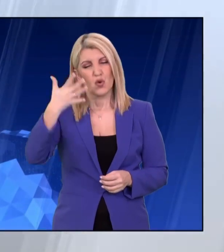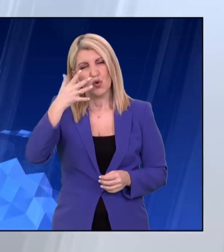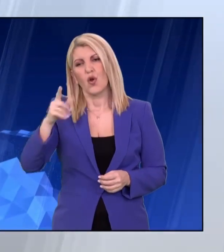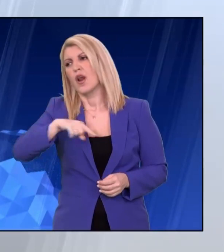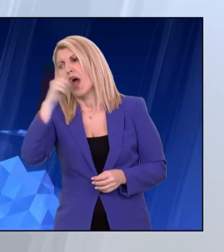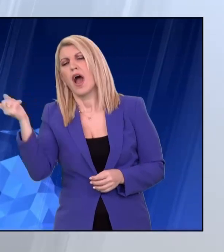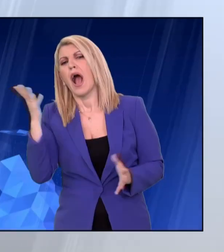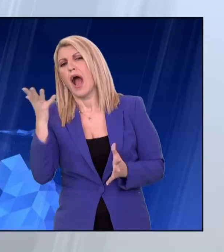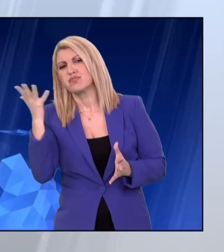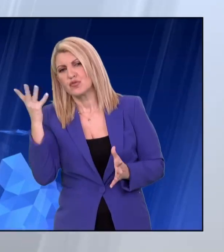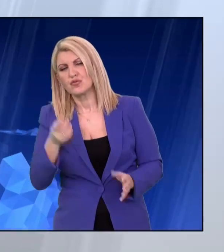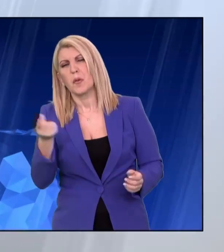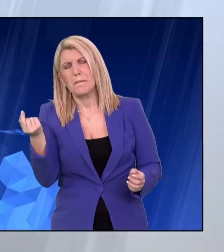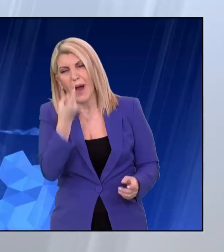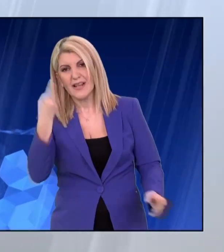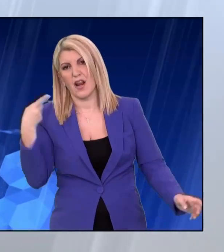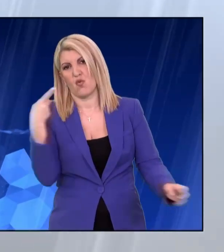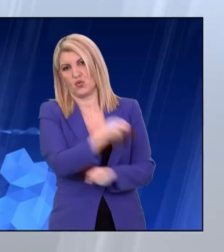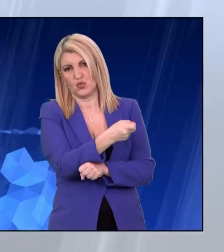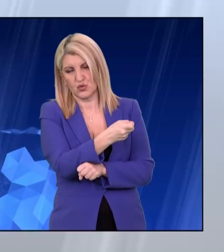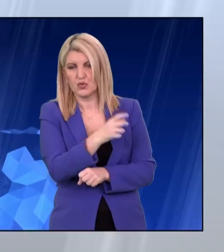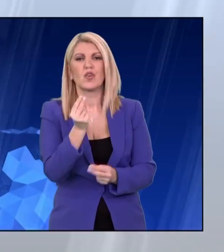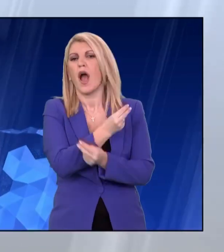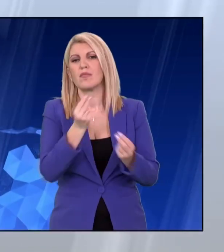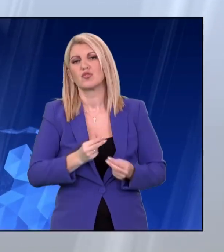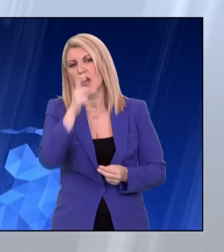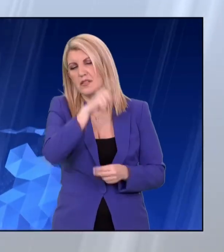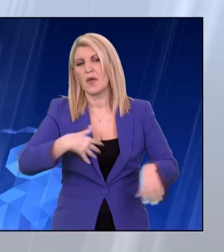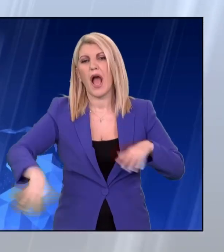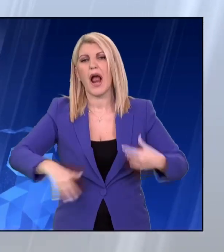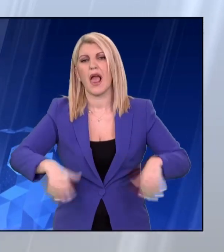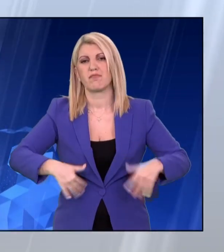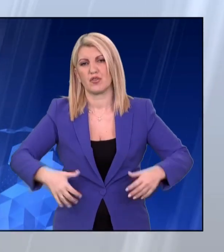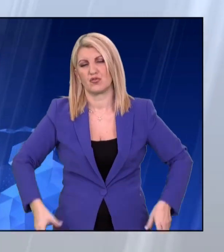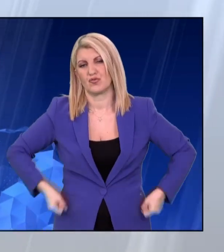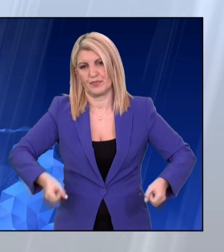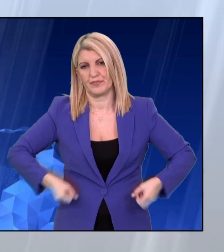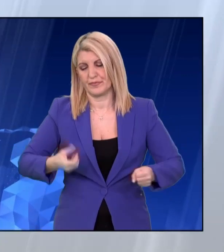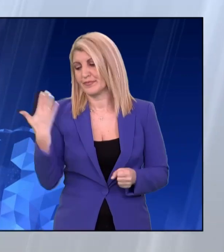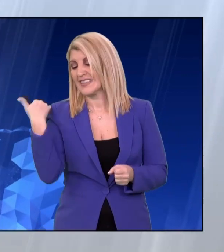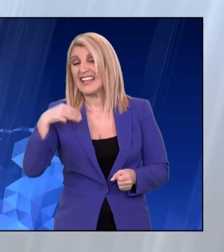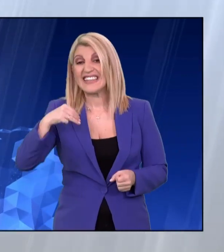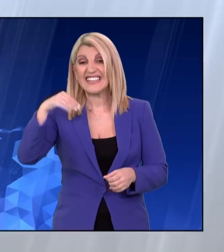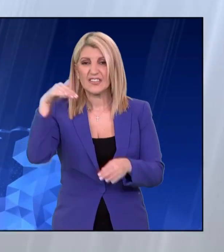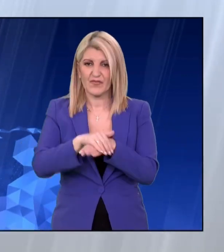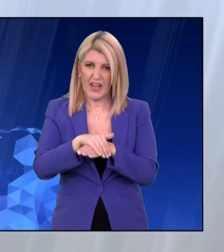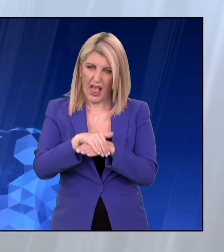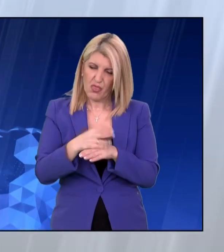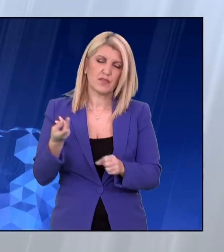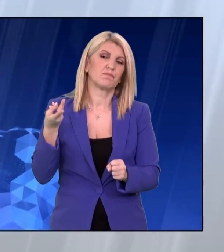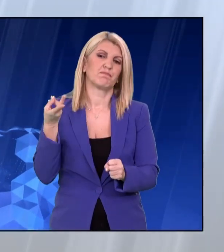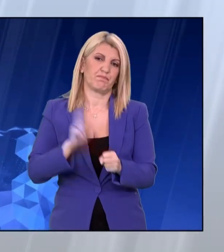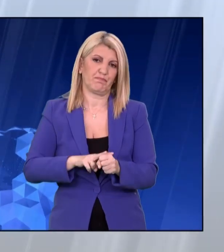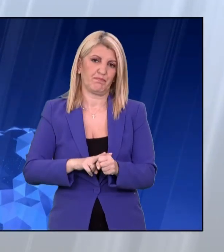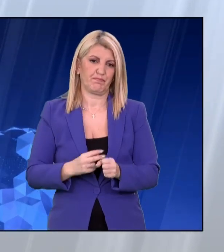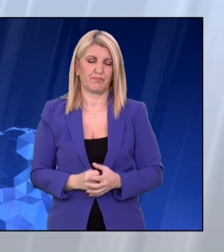καροτσάκι. Σύμφωνα με ανακοίνωση της οικογένειάς του, πέθανε στο σπίτι του το βράδυ της Τρίτης. Ένα εκρηκτικό